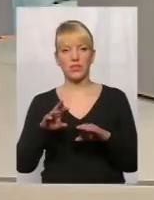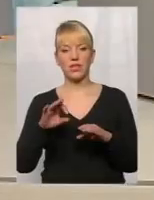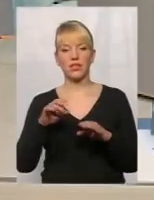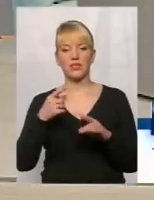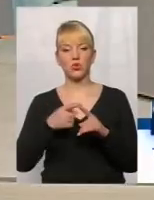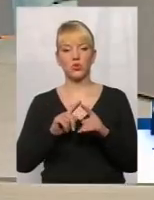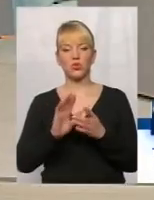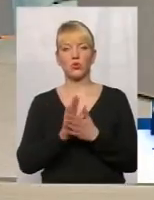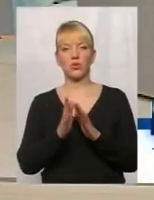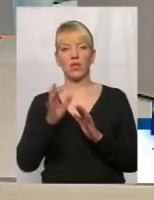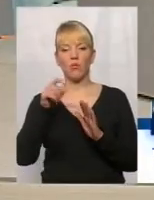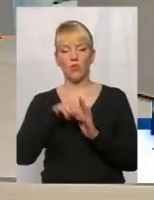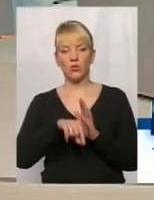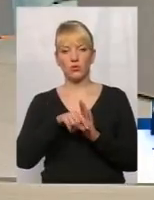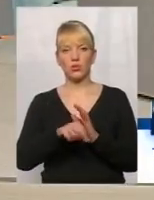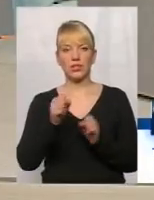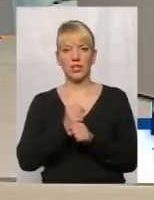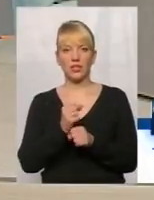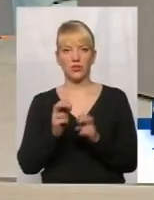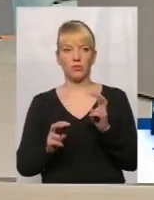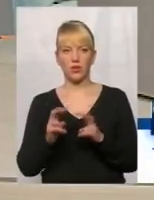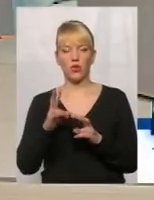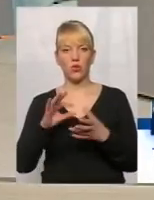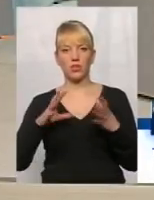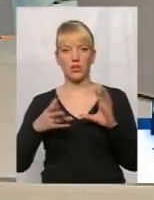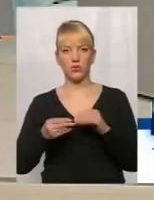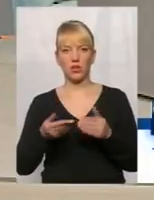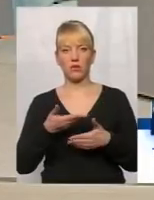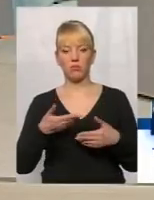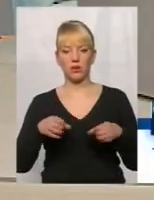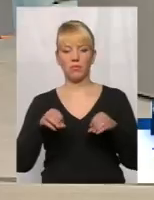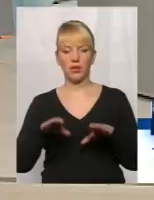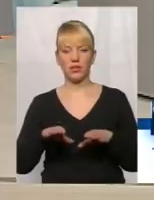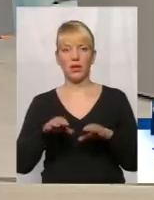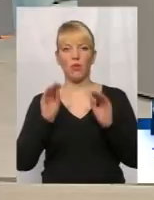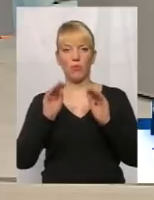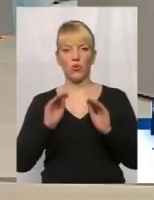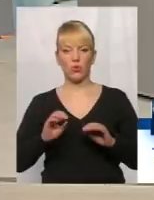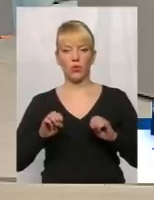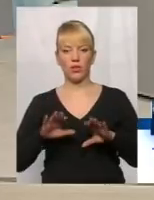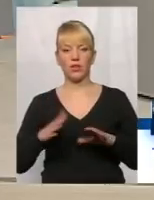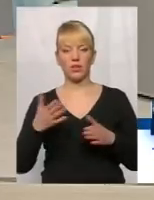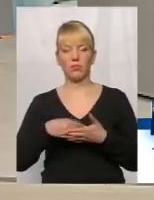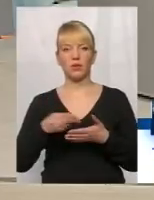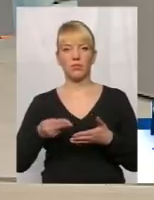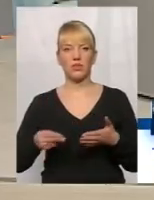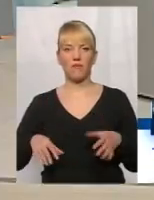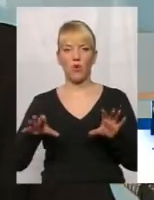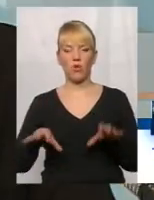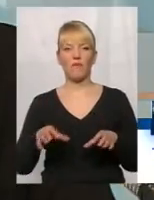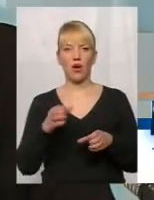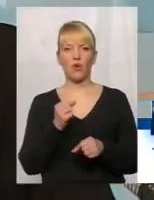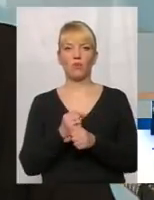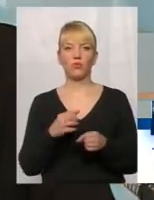діяльності підприємства, але за результатами ми прийняли протокольне рішення, яке підписав голова робочої